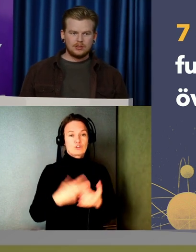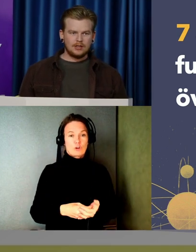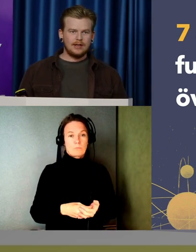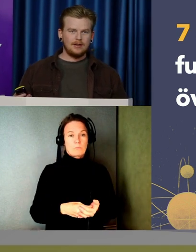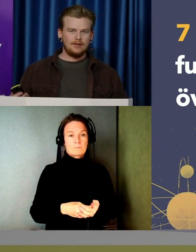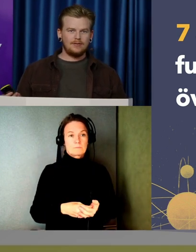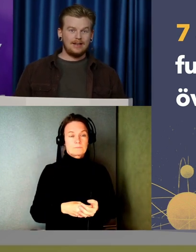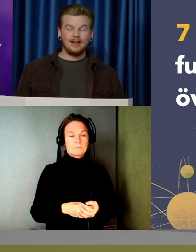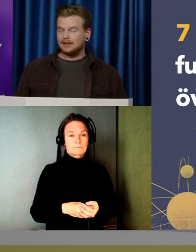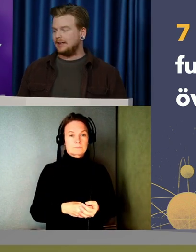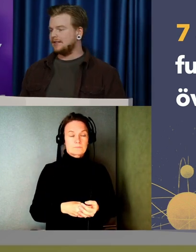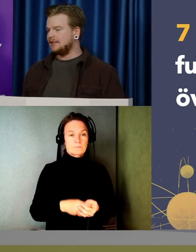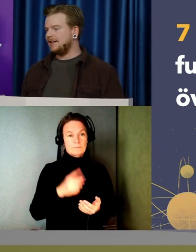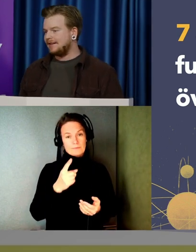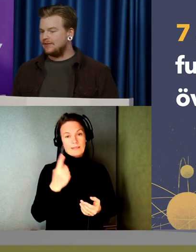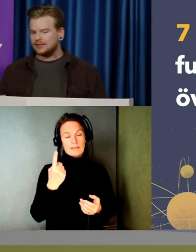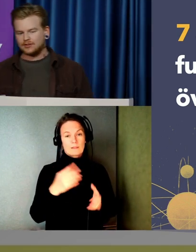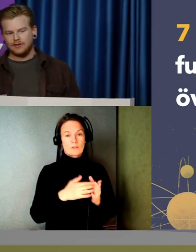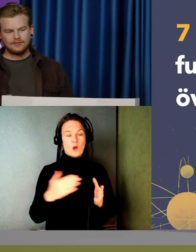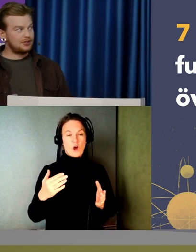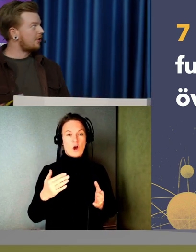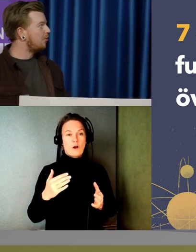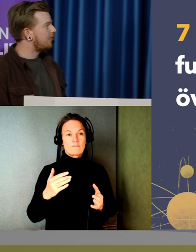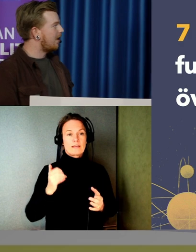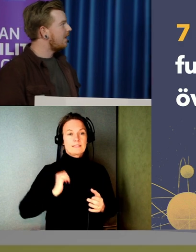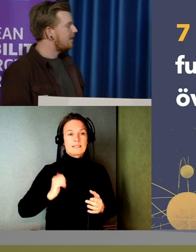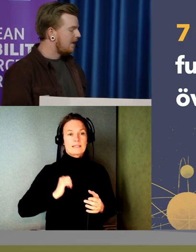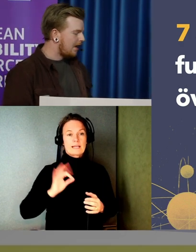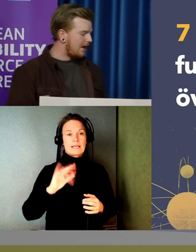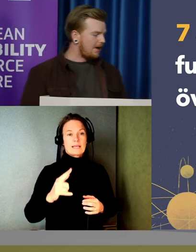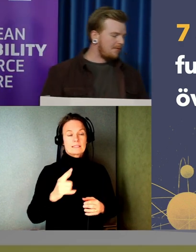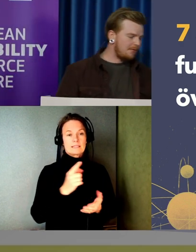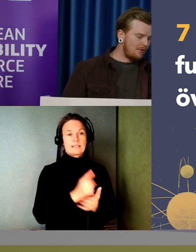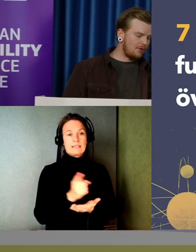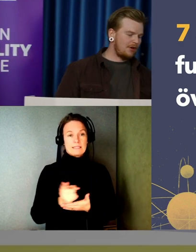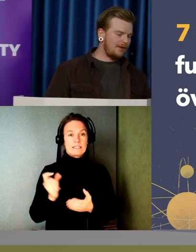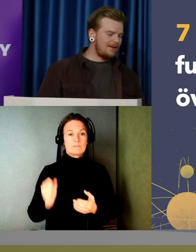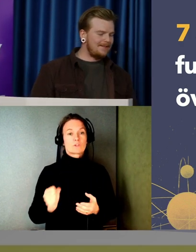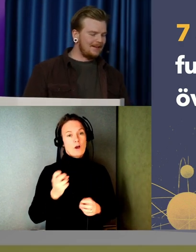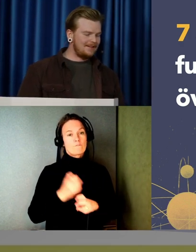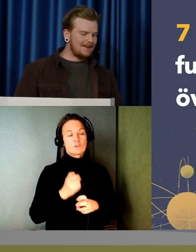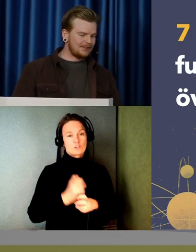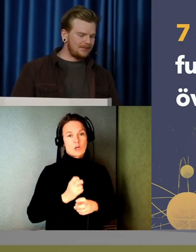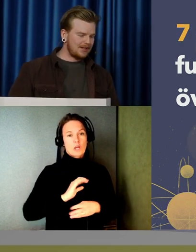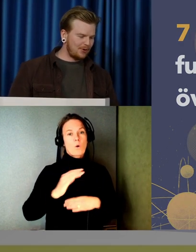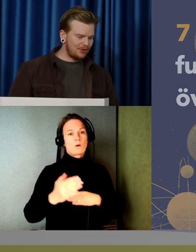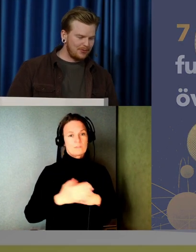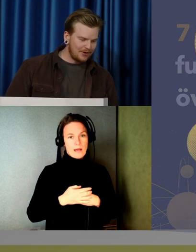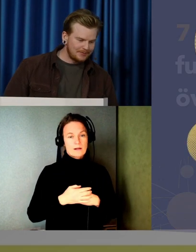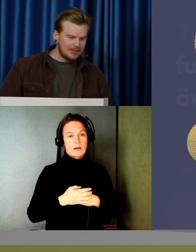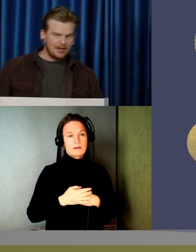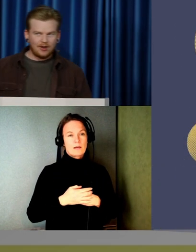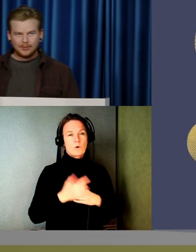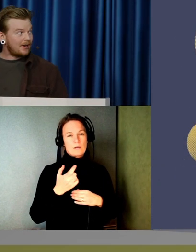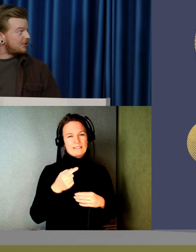som tillgänglighetsdirektivet ska försöka åtgärda. Och det är lite det som vi ska prata